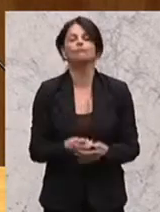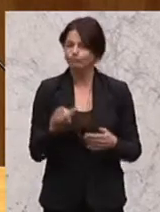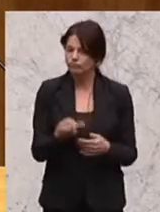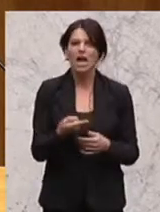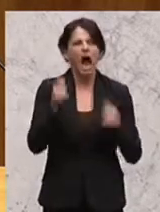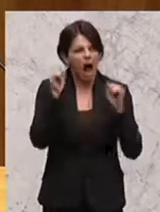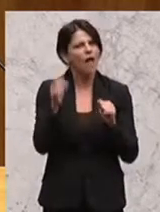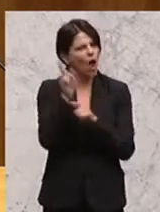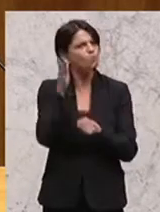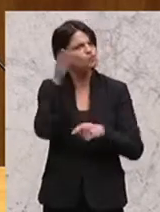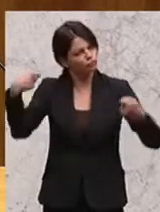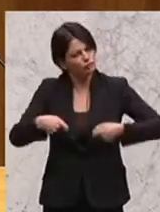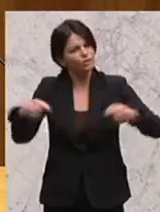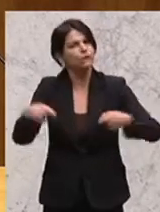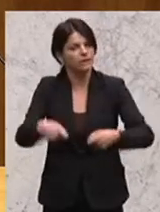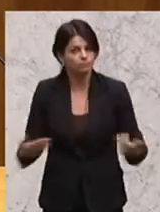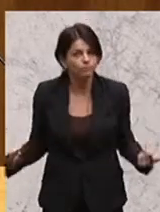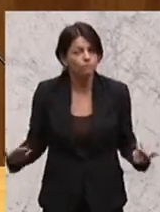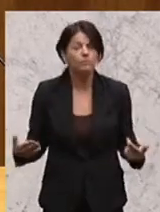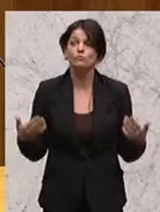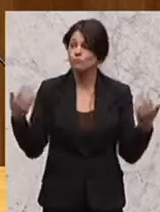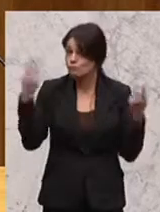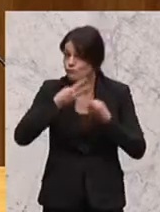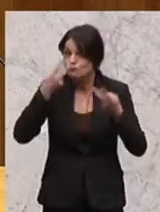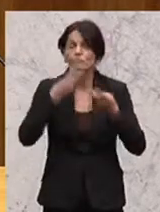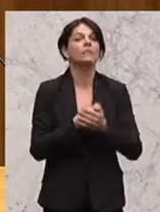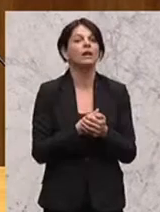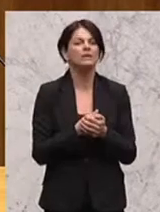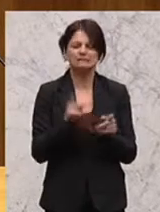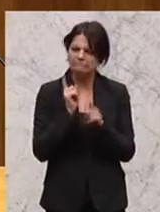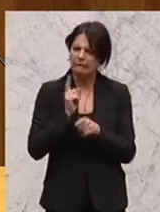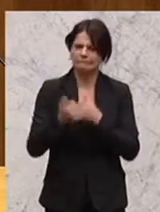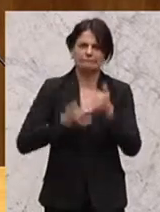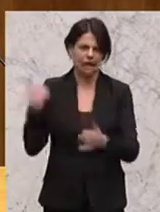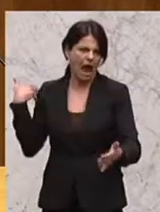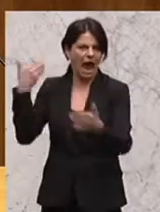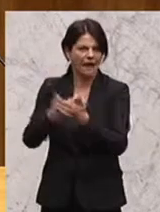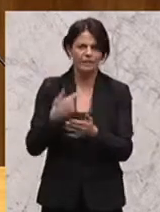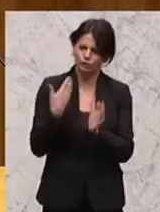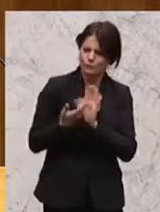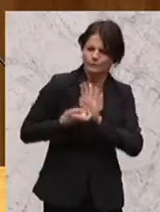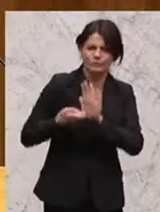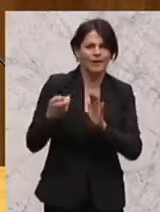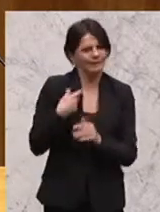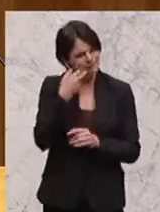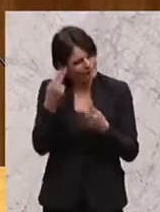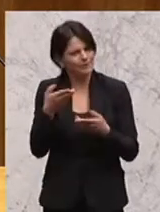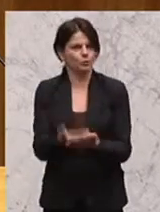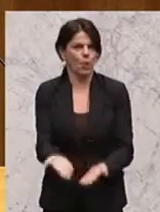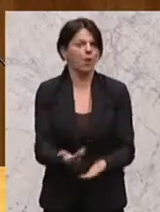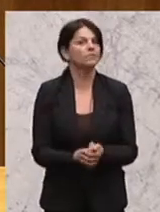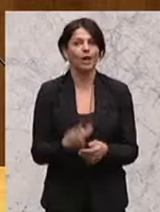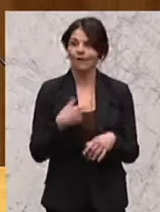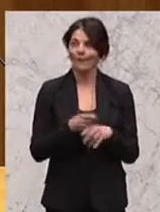entsprechend investieren können. Das ist etwas, das wir jetzt seit Jahren in dieser Form forciert haben. Und ich halte es fast